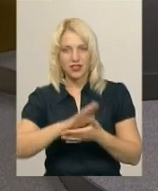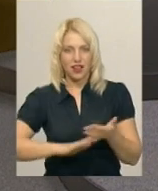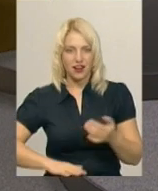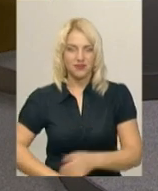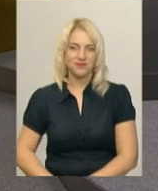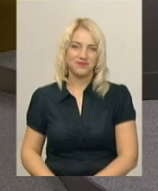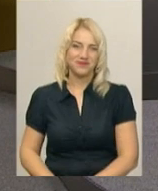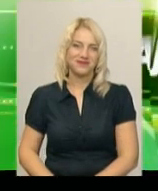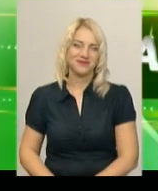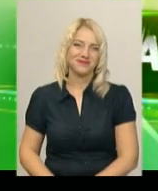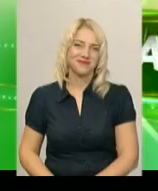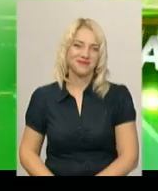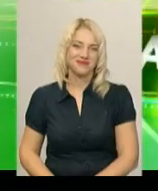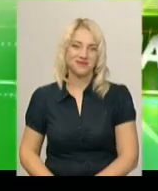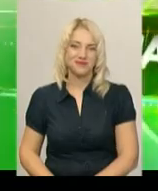далі у випуску.